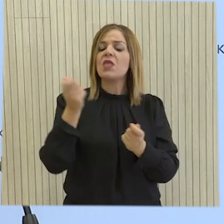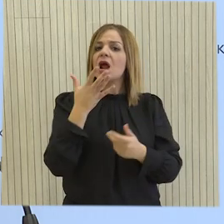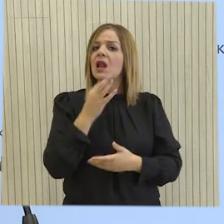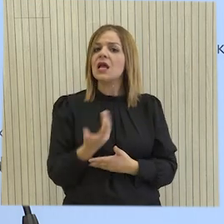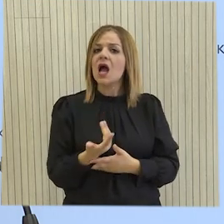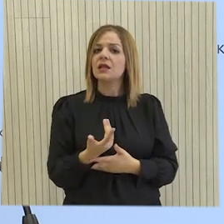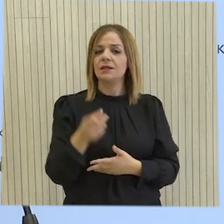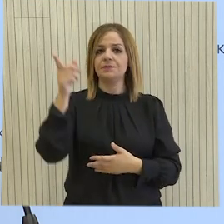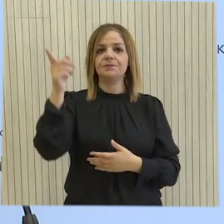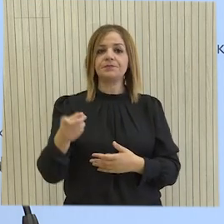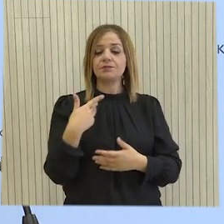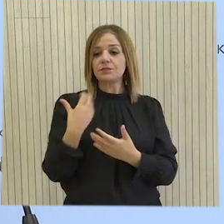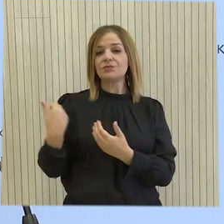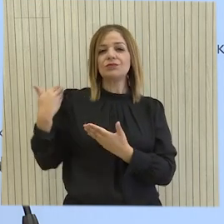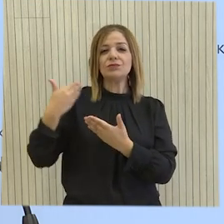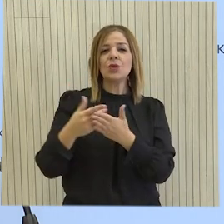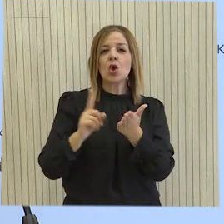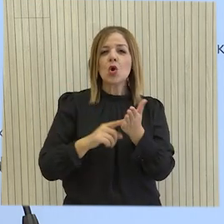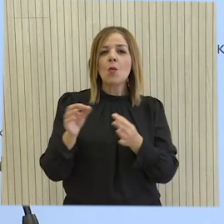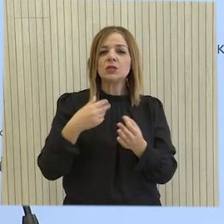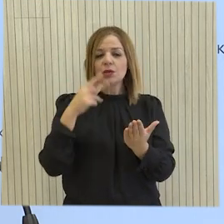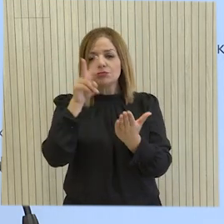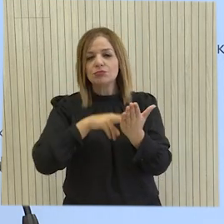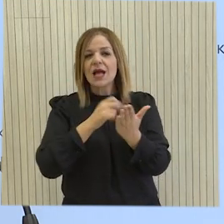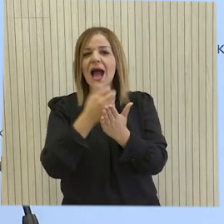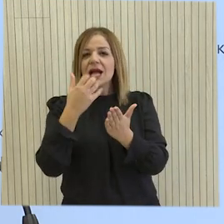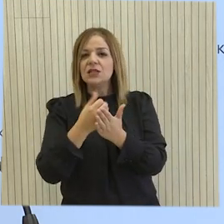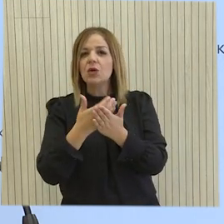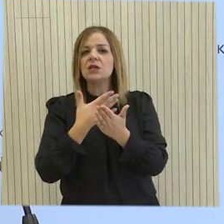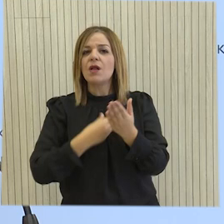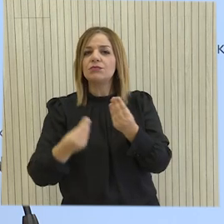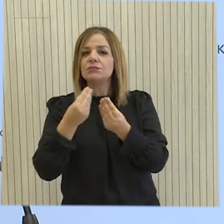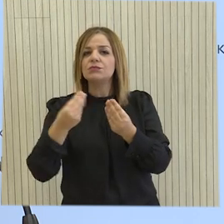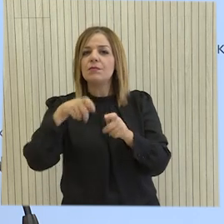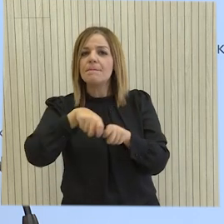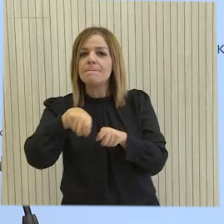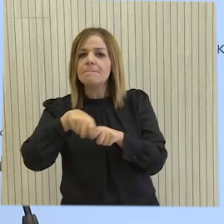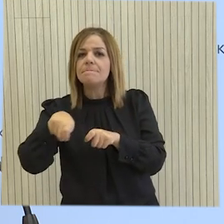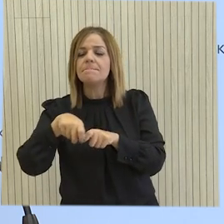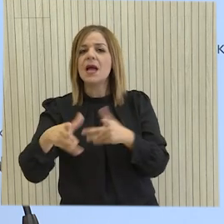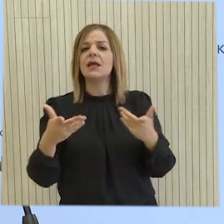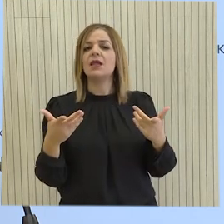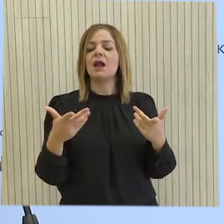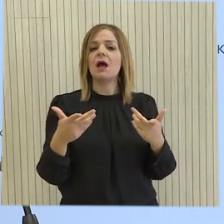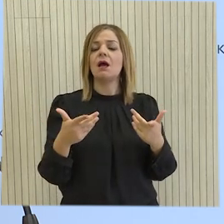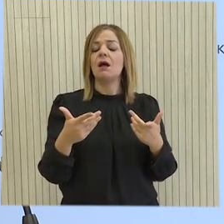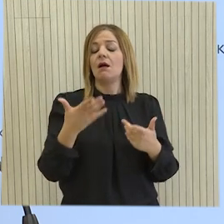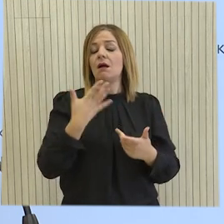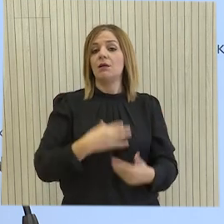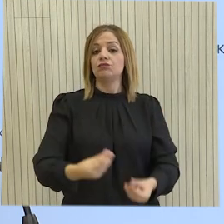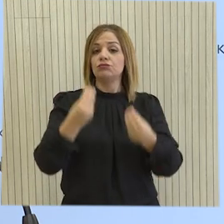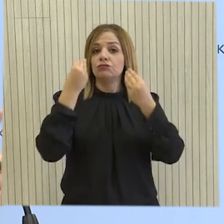Γίνεται μια αξιολόγηση και των υφιστάμενων, αλλά και άλλων μέτρων, οποία μπορούν να ληφθούν, ή αν θέλετε, πιο αποδοτική